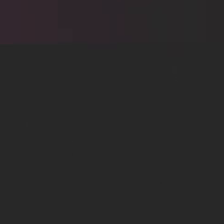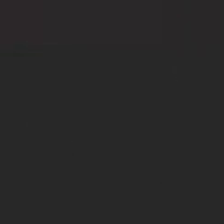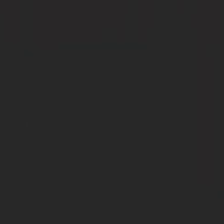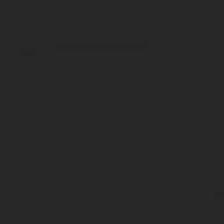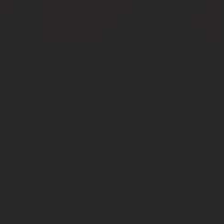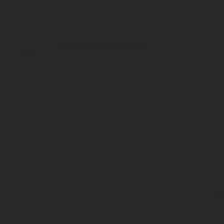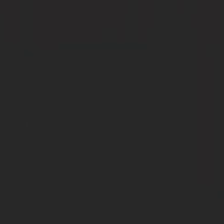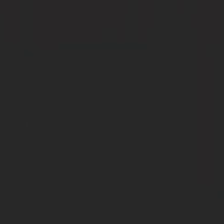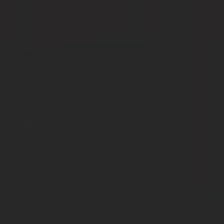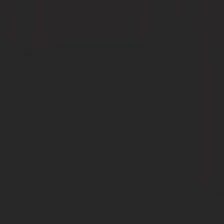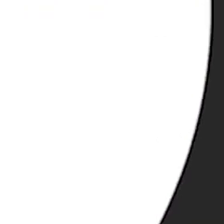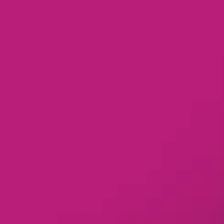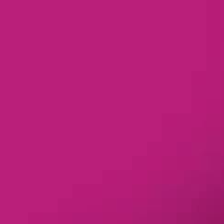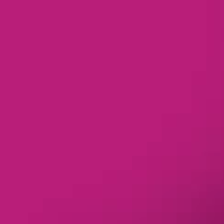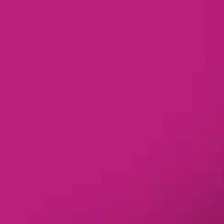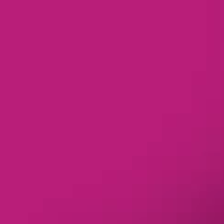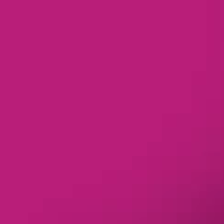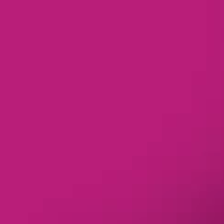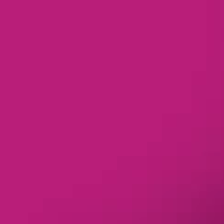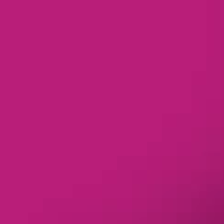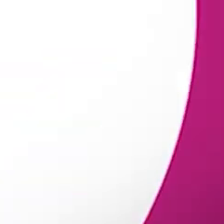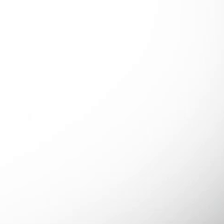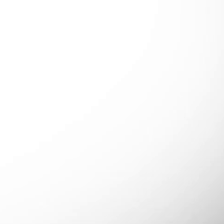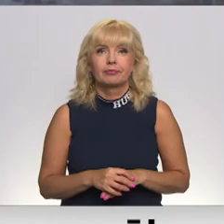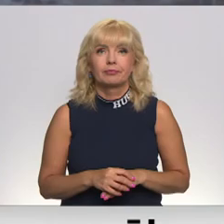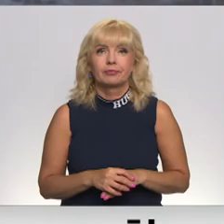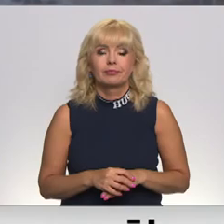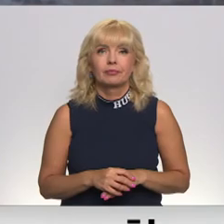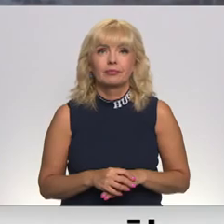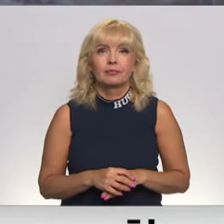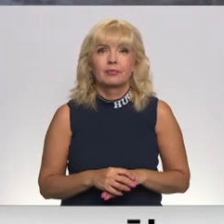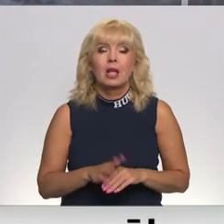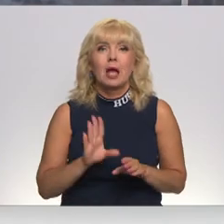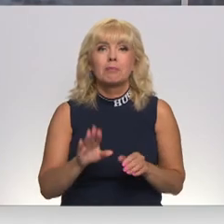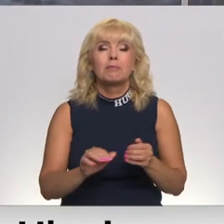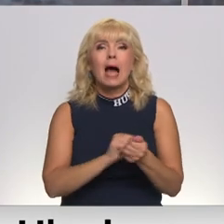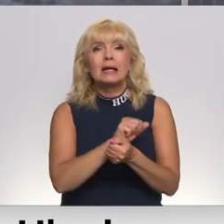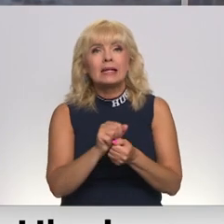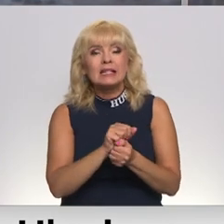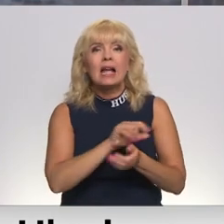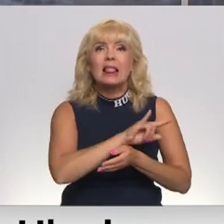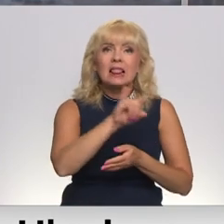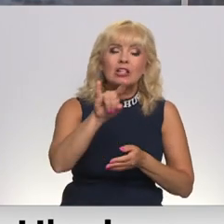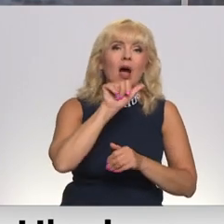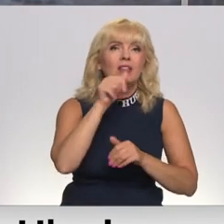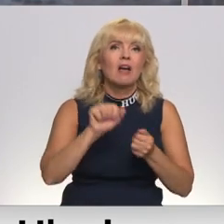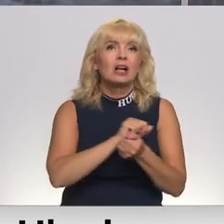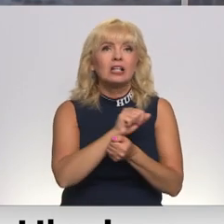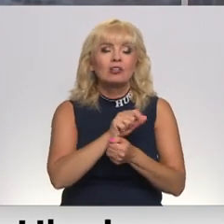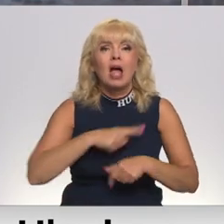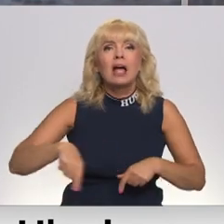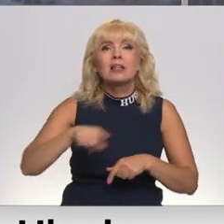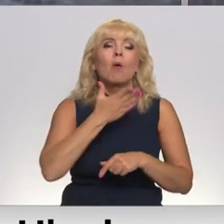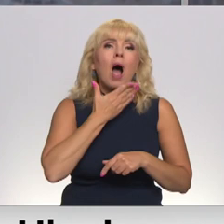Re, visi ēters ir te! Var iznīcināt lidmašīnu, bet nevar iznīcināt tautas